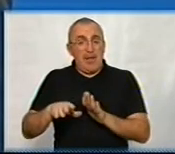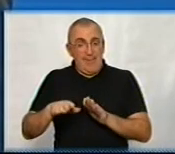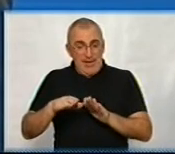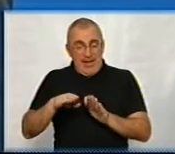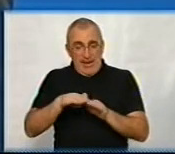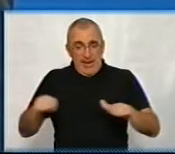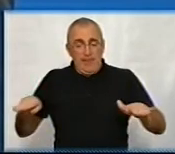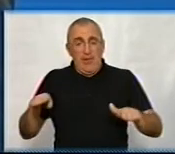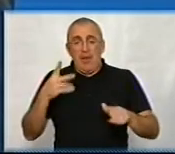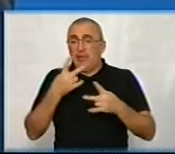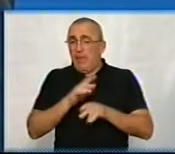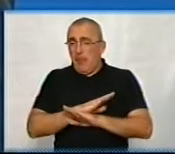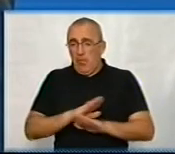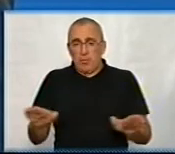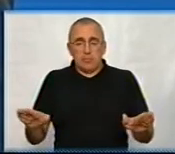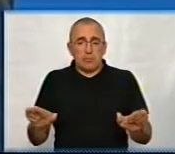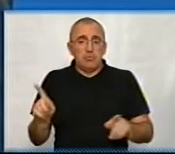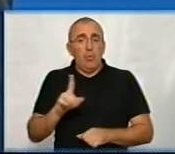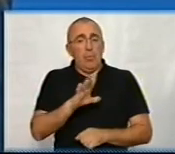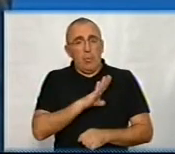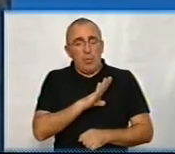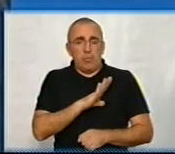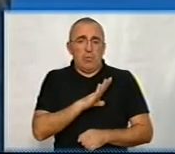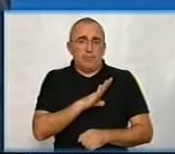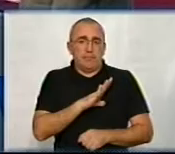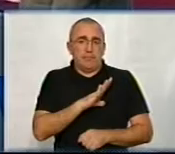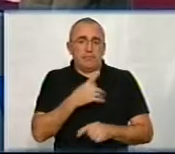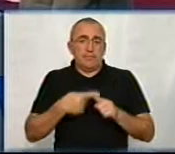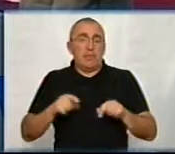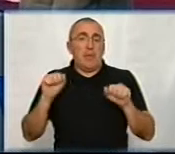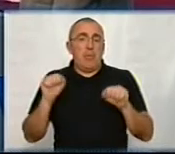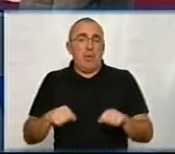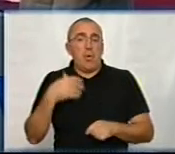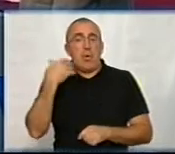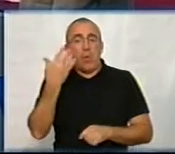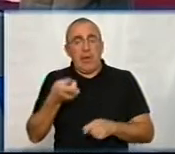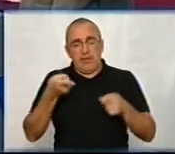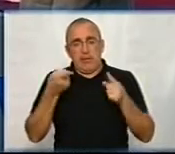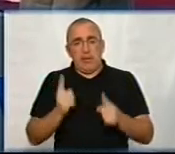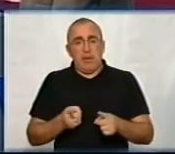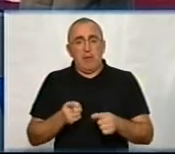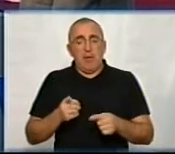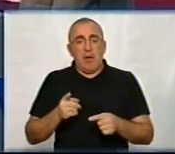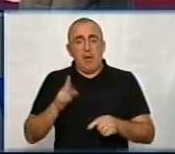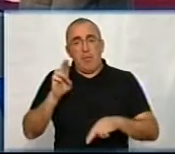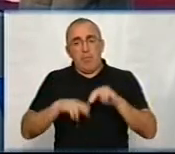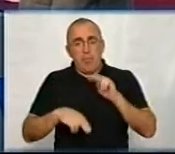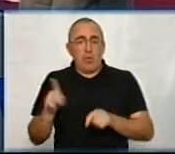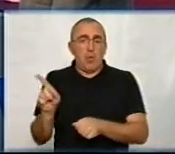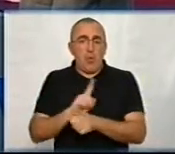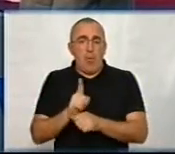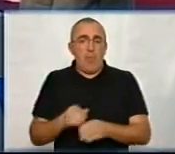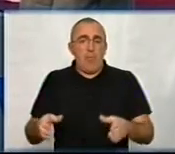принципі, і не потрібно, щоб були там… Це можливо, коли дійсно побудовані нормальні